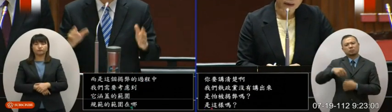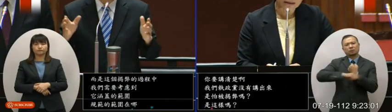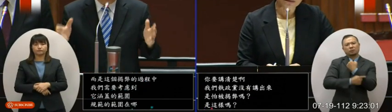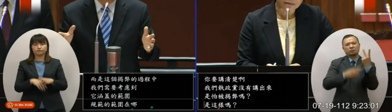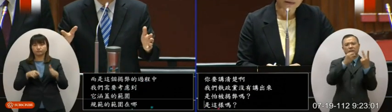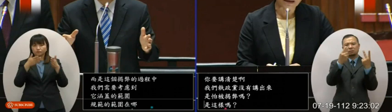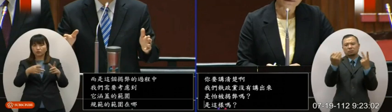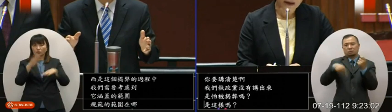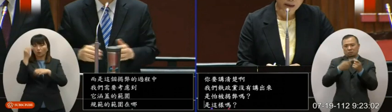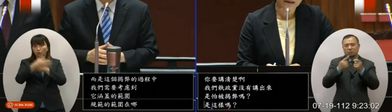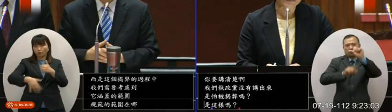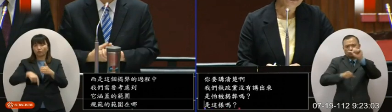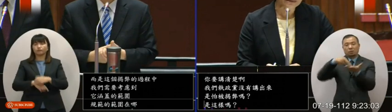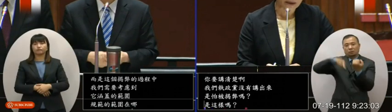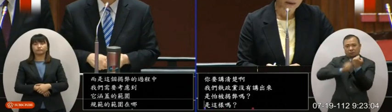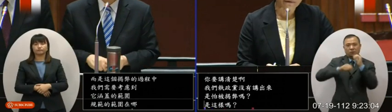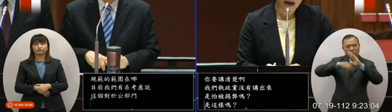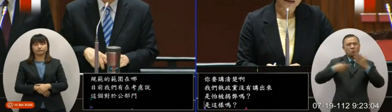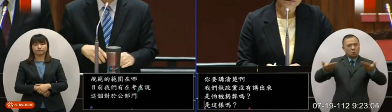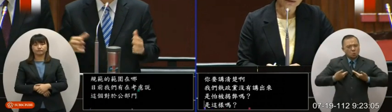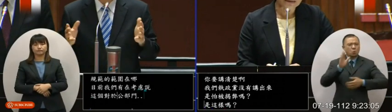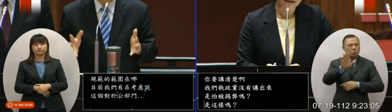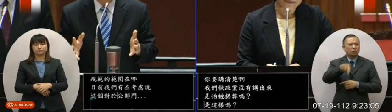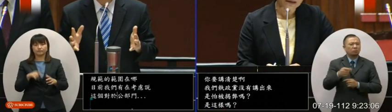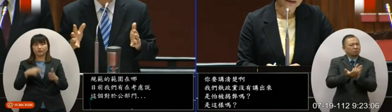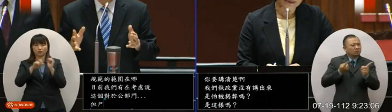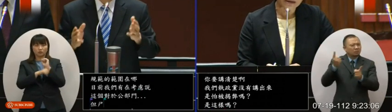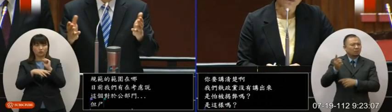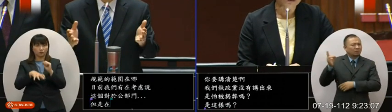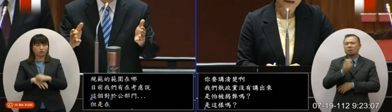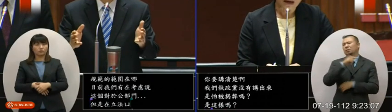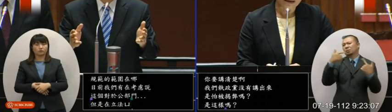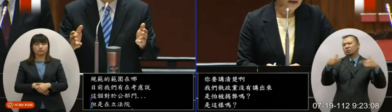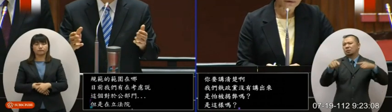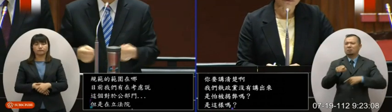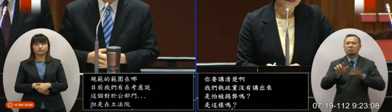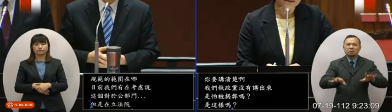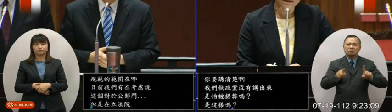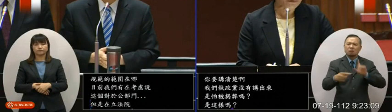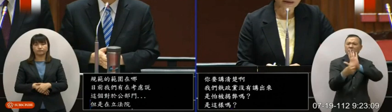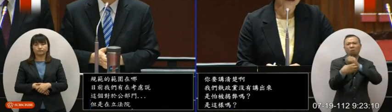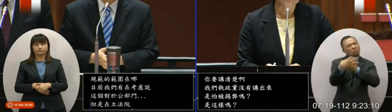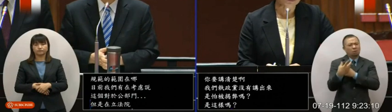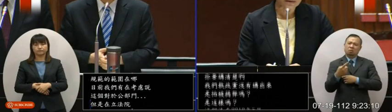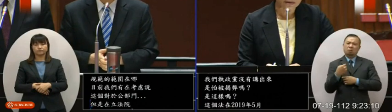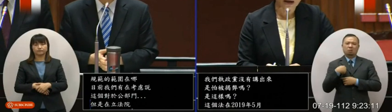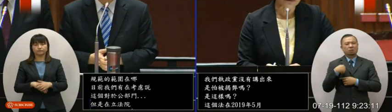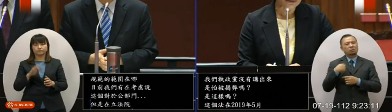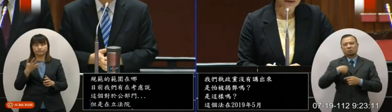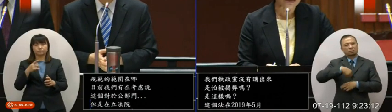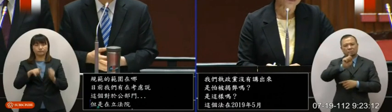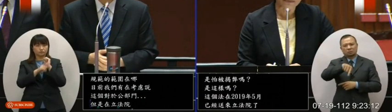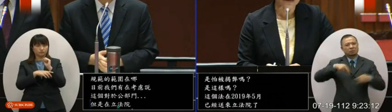年5月已经有送来立法院了并不是没有法所以院长你不要在这边让我们感到对我们行政院非常的这个